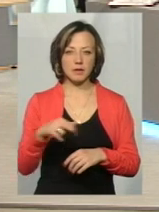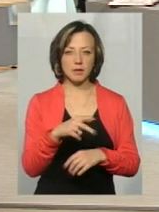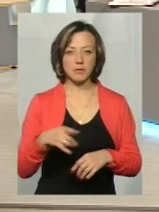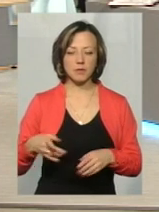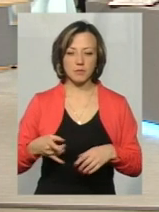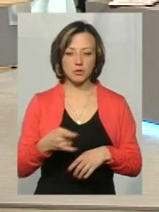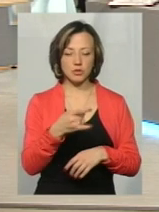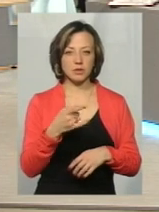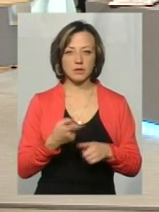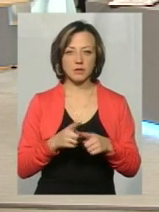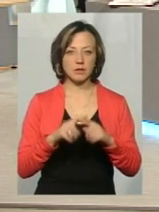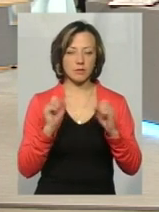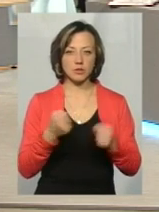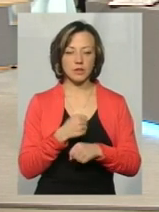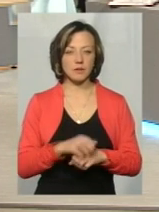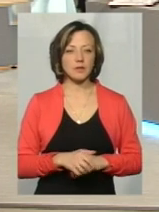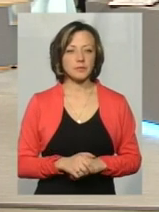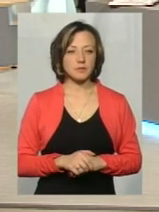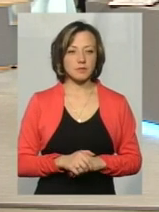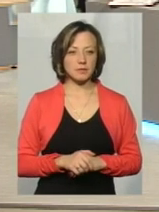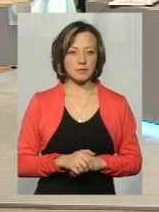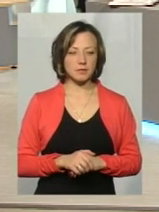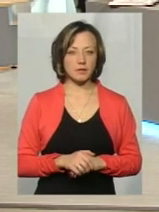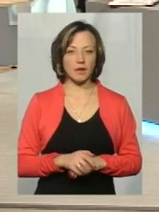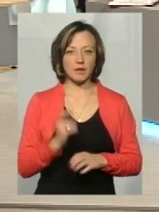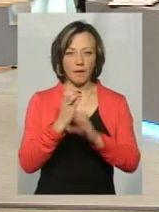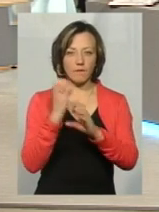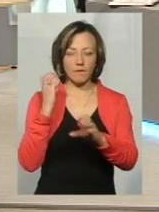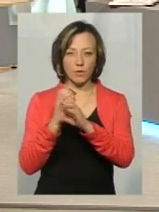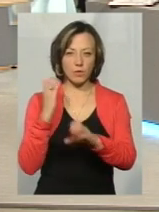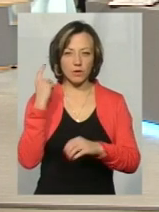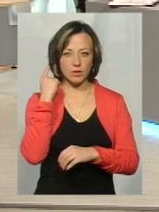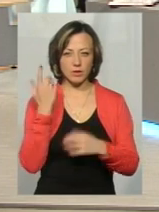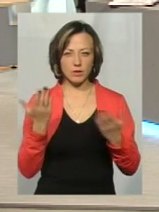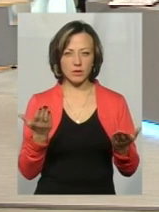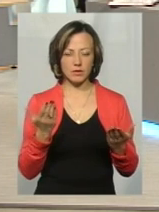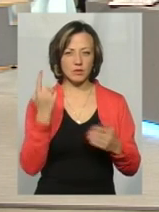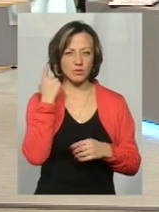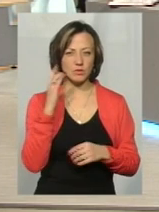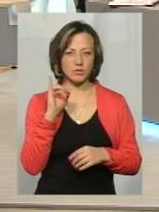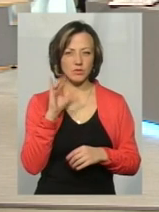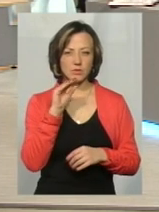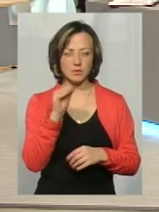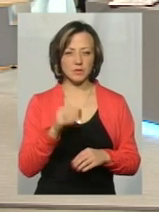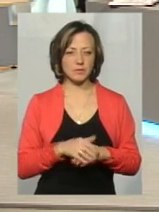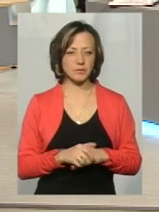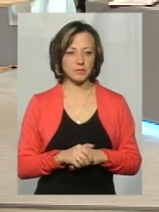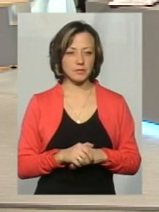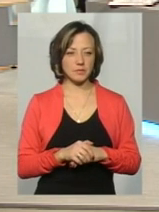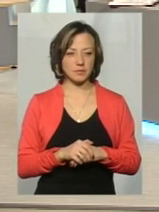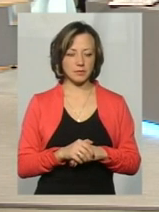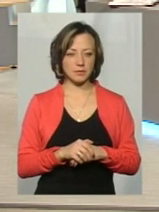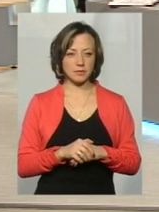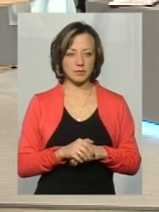машиною від кого не можна. Тому що там стоять фури, правильно? Тому що тут трошечки тихіше, якщо ми задали